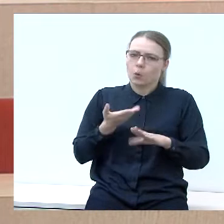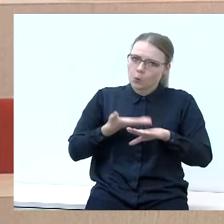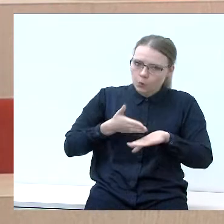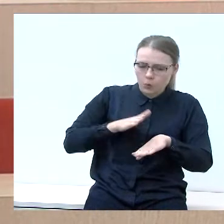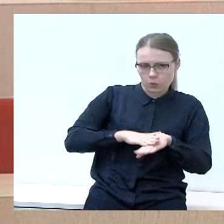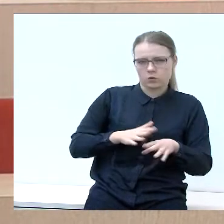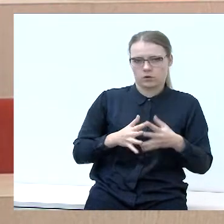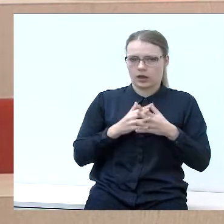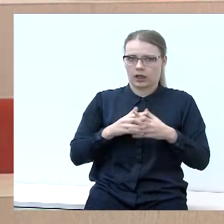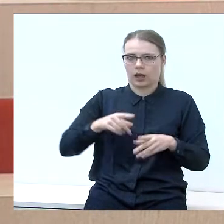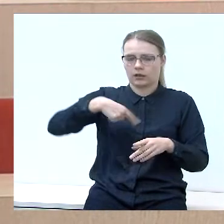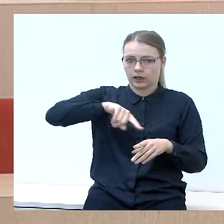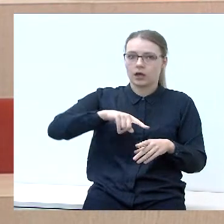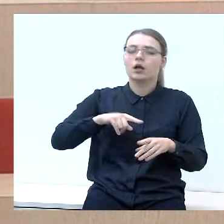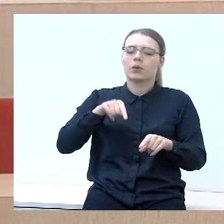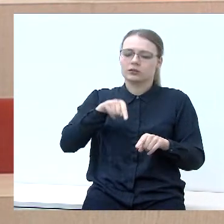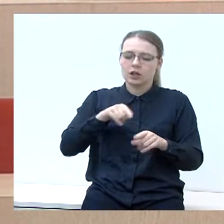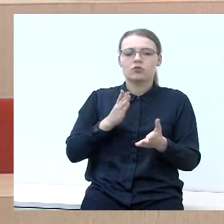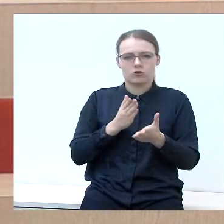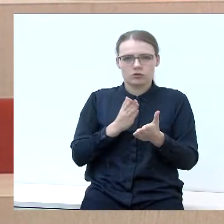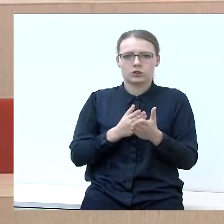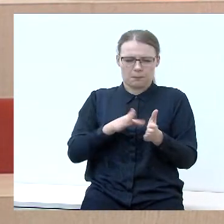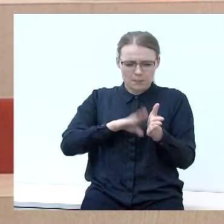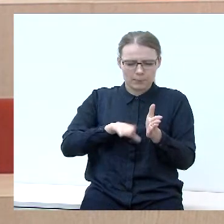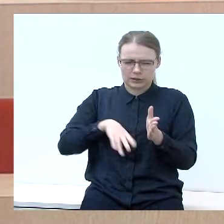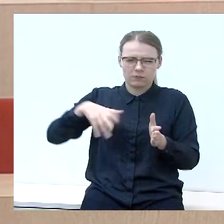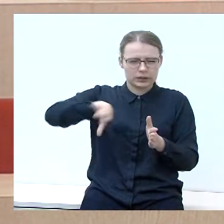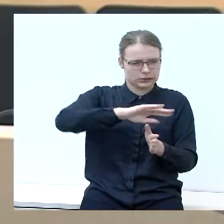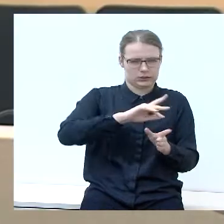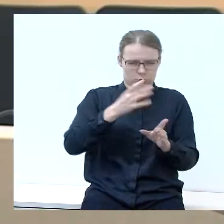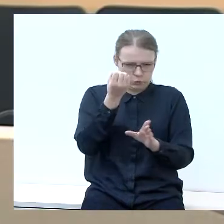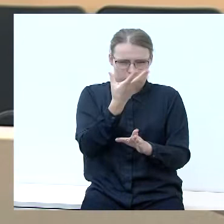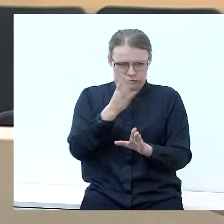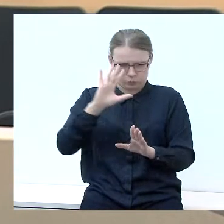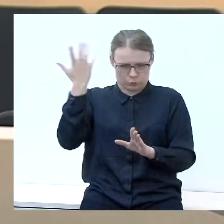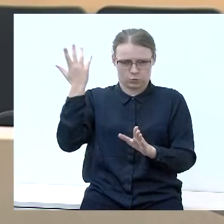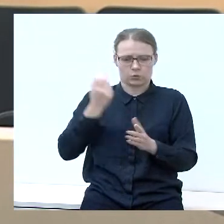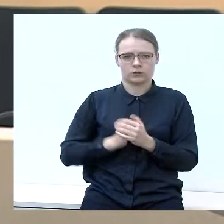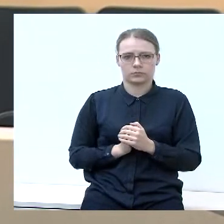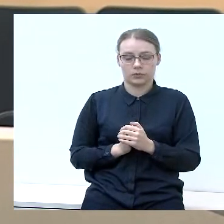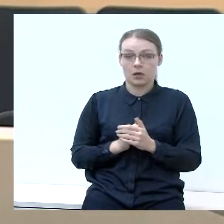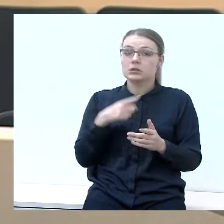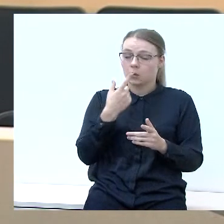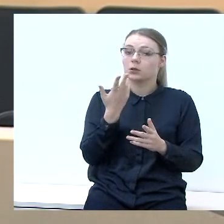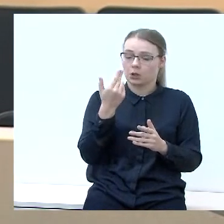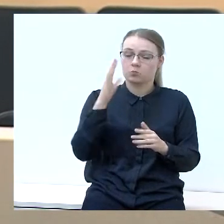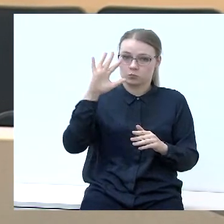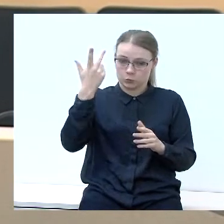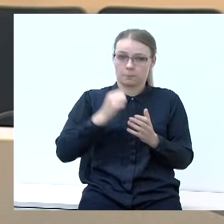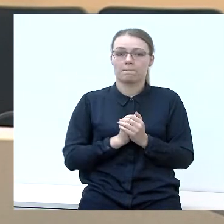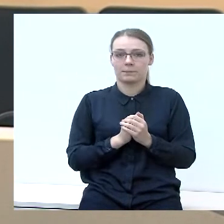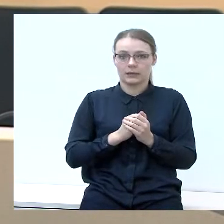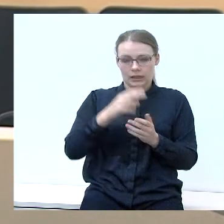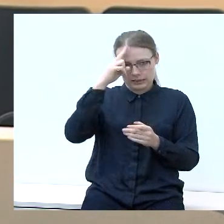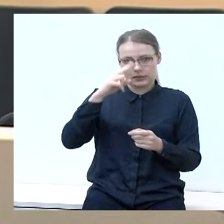yra žmogiški, žemiški ir visiems prieinami. Sakote, kad įmanoma, taip. Tevinė sąjunga Lietuvos